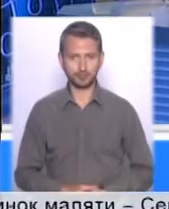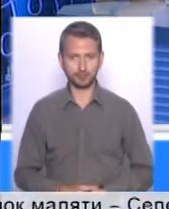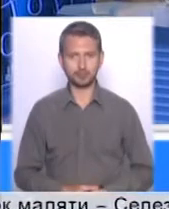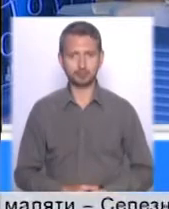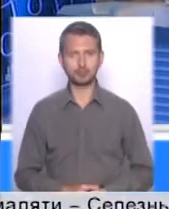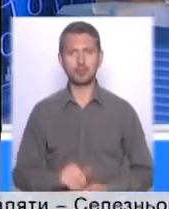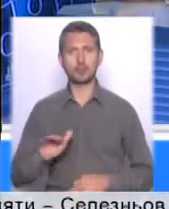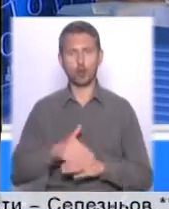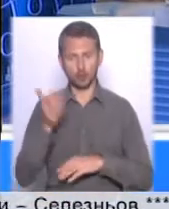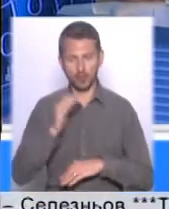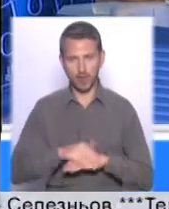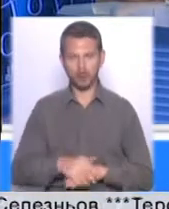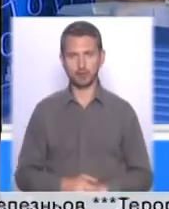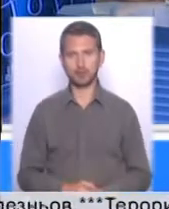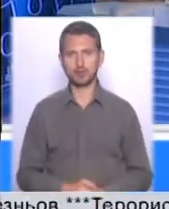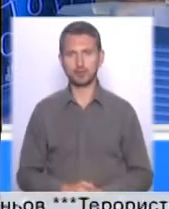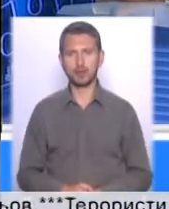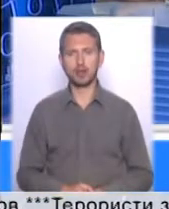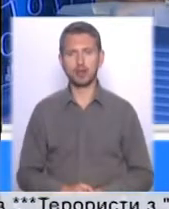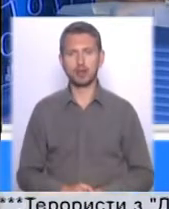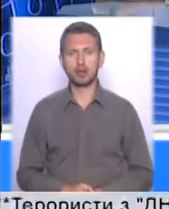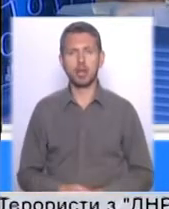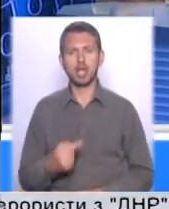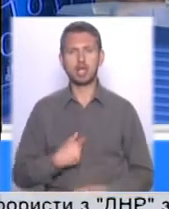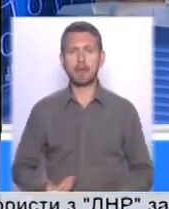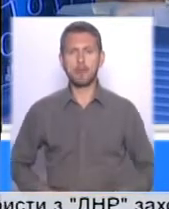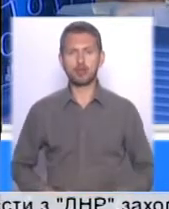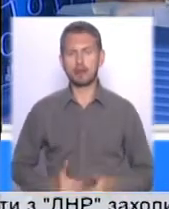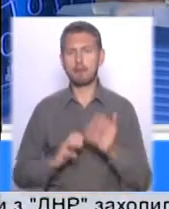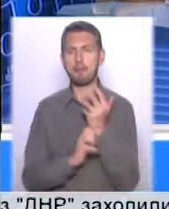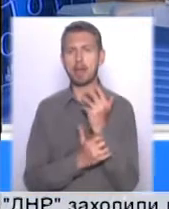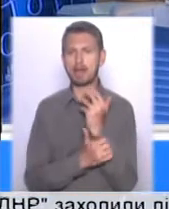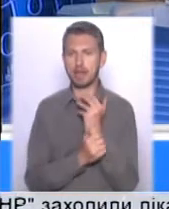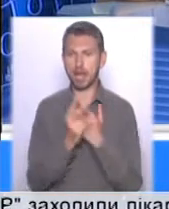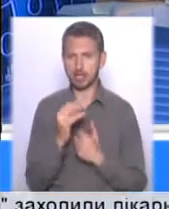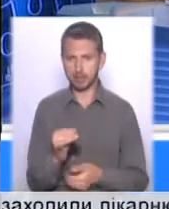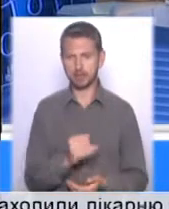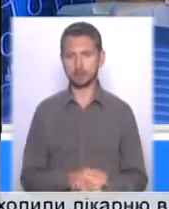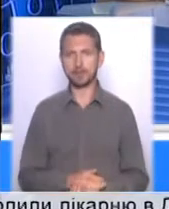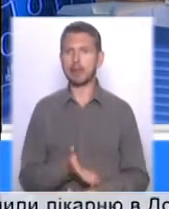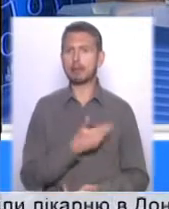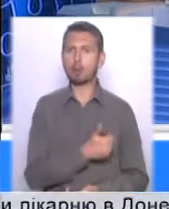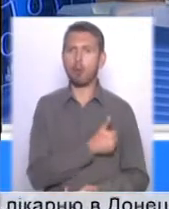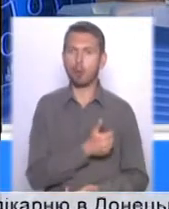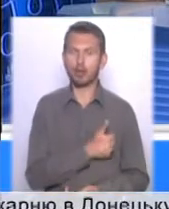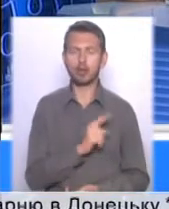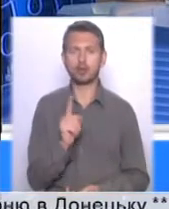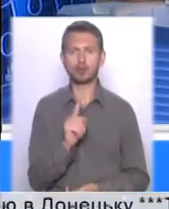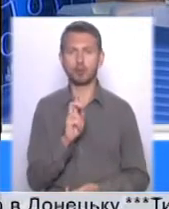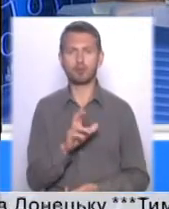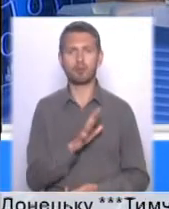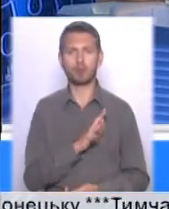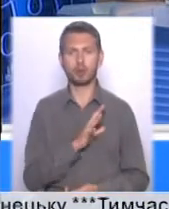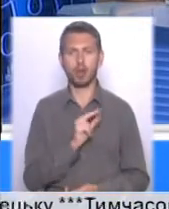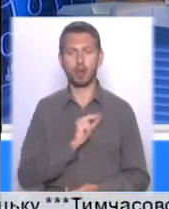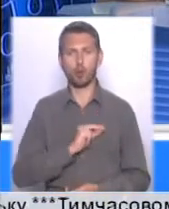будь ласка. Добрий вечір. Добрий вечір. Я мешканець Березників. Ми б хотіли, щоб була робота